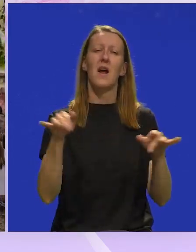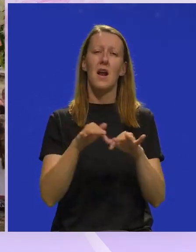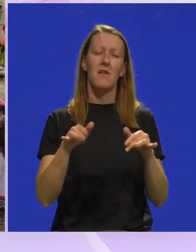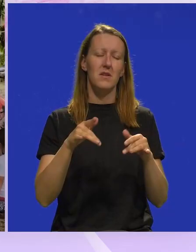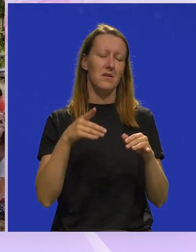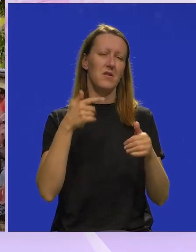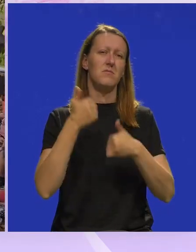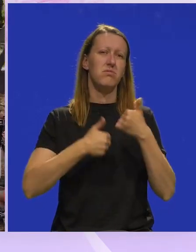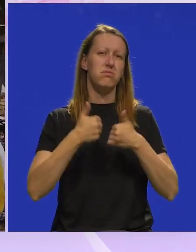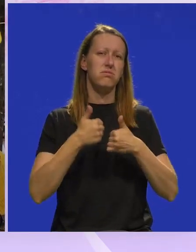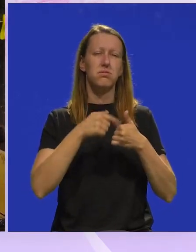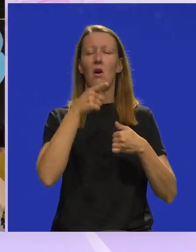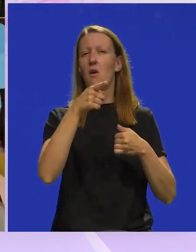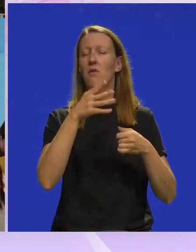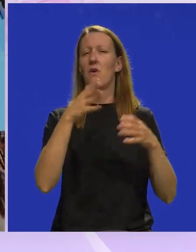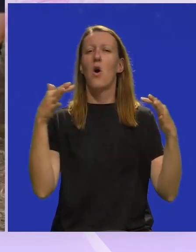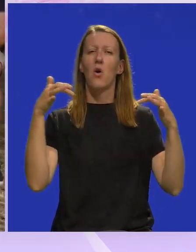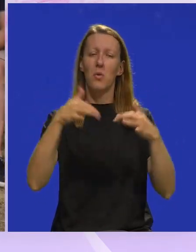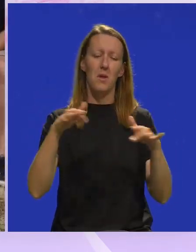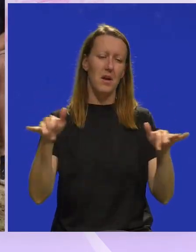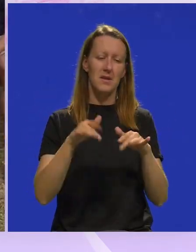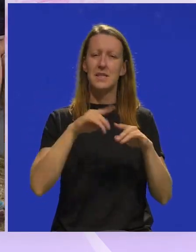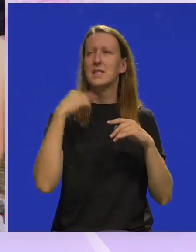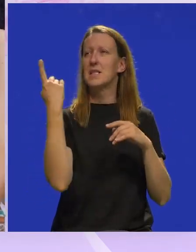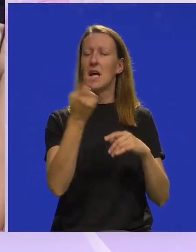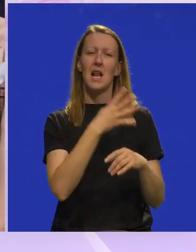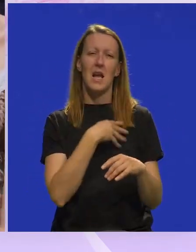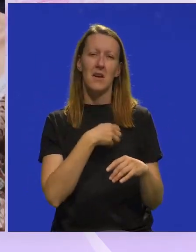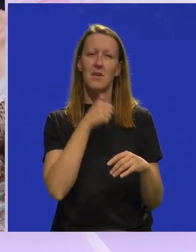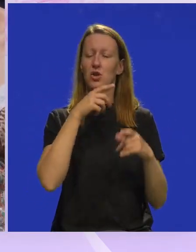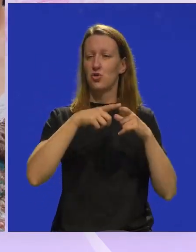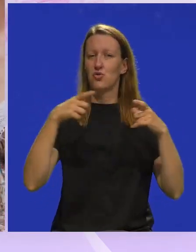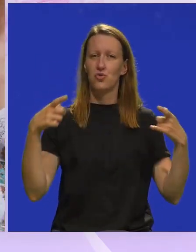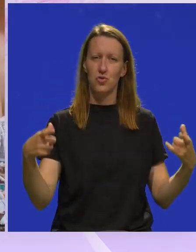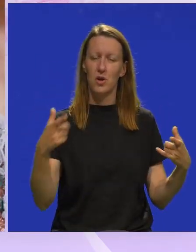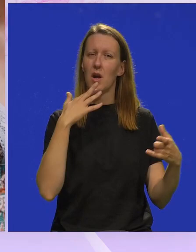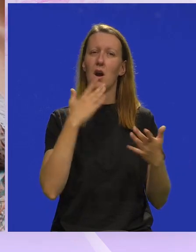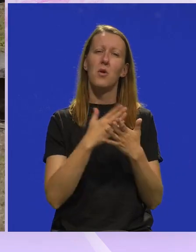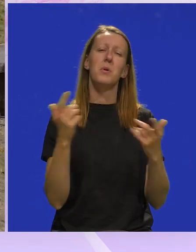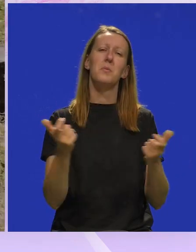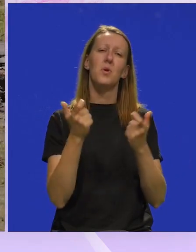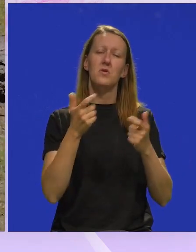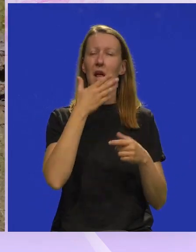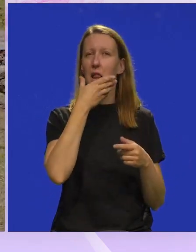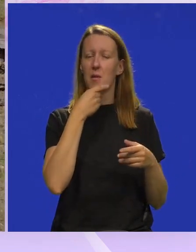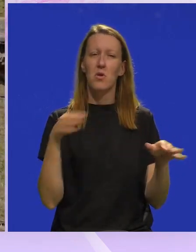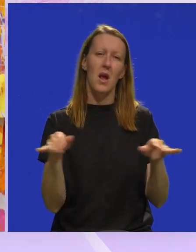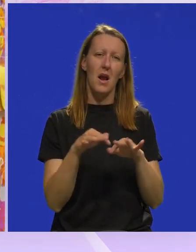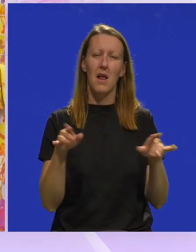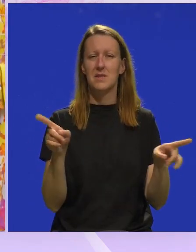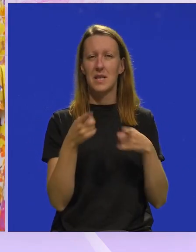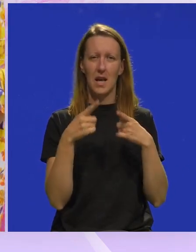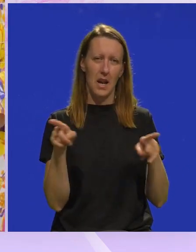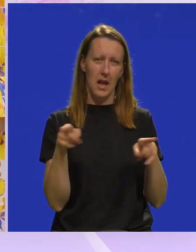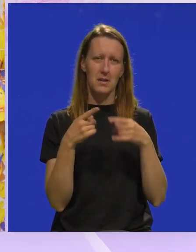klavirski maraton. Ovaj događaj okuplja pijaniste iz cijele Hrvatske, i šire kako bi proslavio ljepotu klavirske